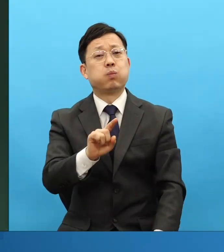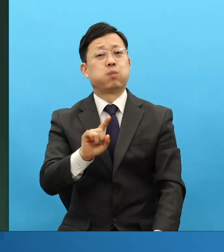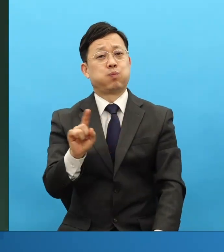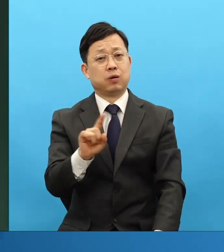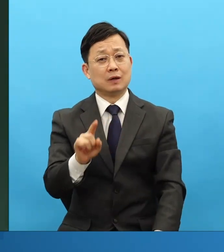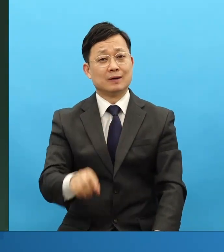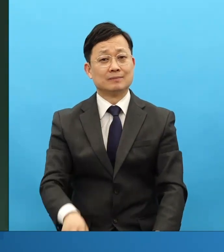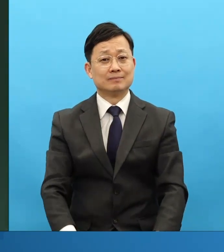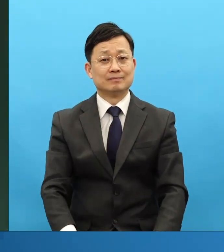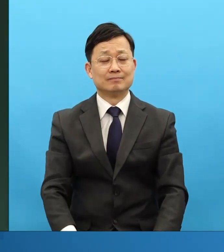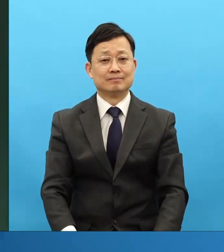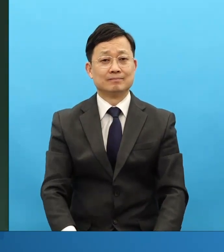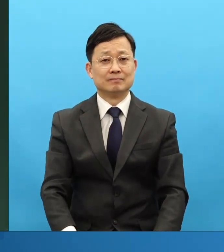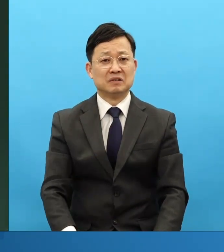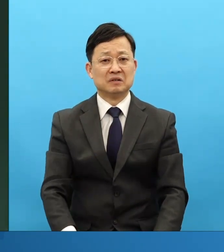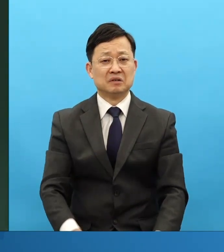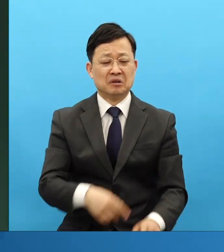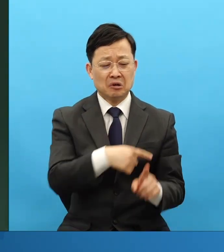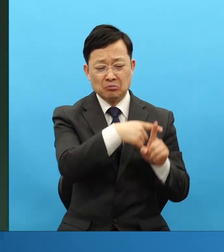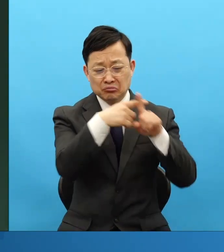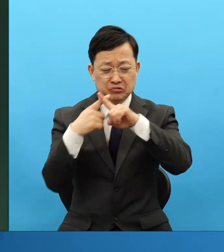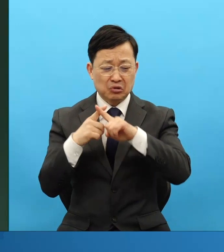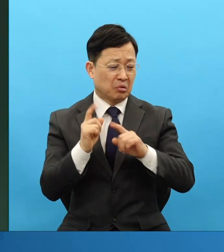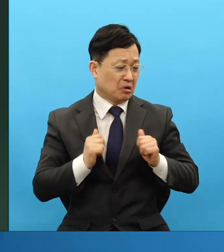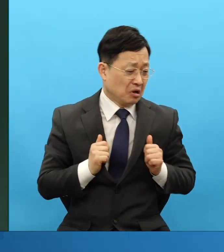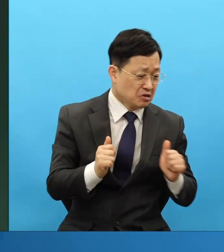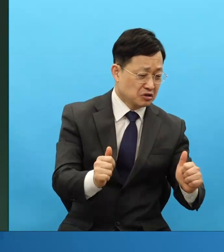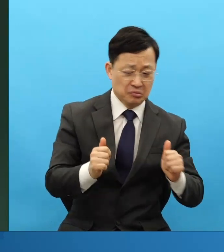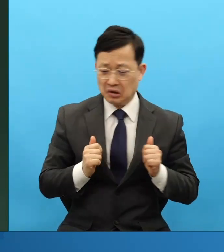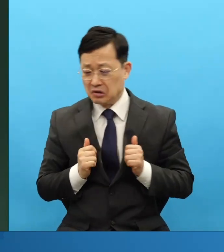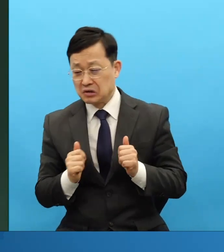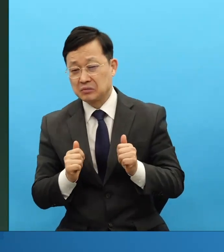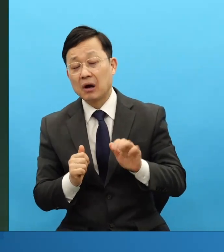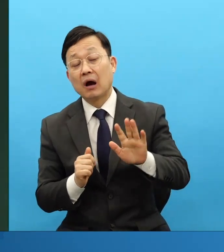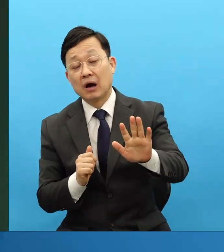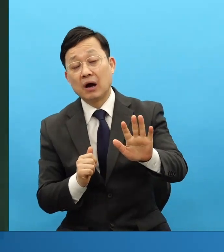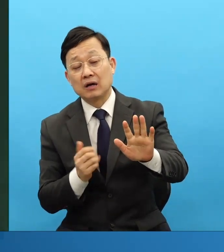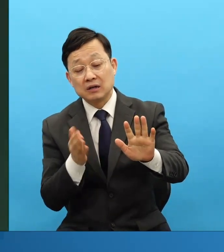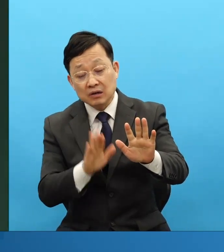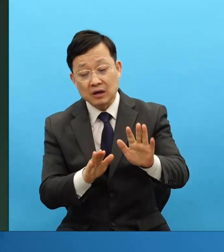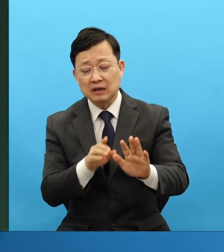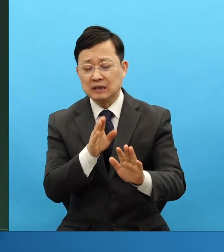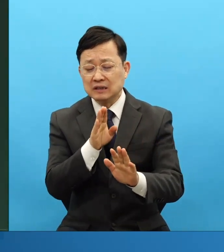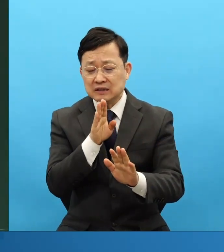무조건 열심히 하는 것도 좋지만 응답이 어디다 기준이 돼야 됩니까?